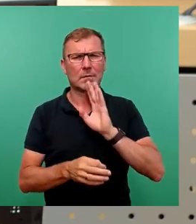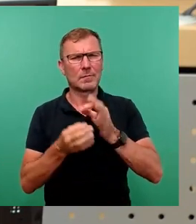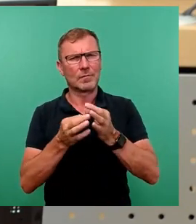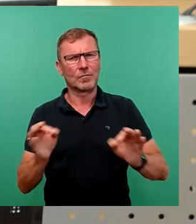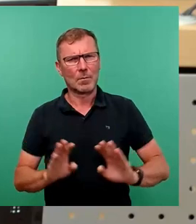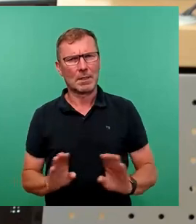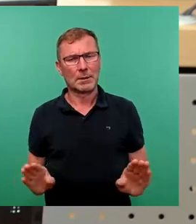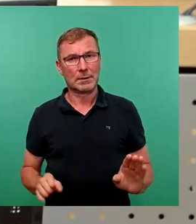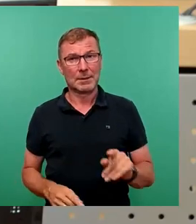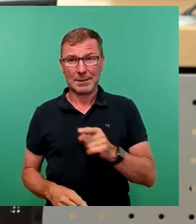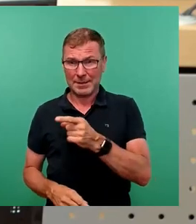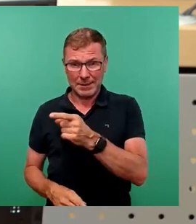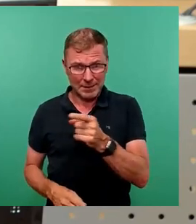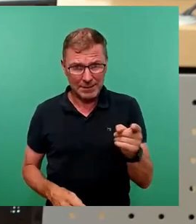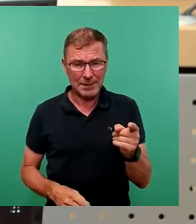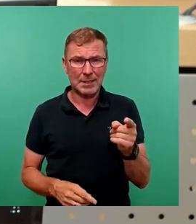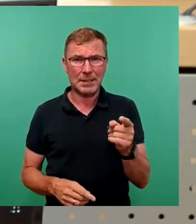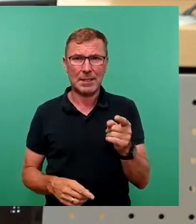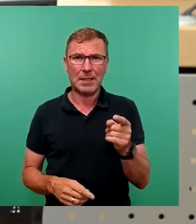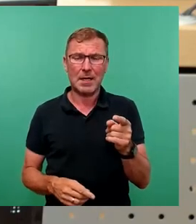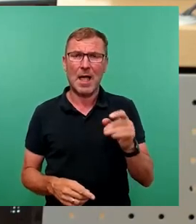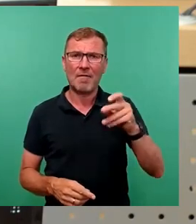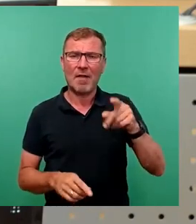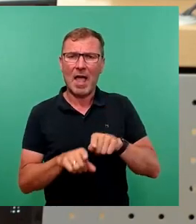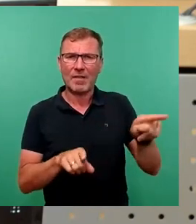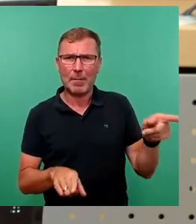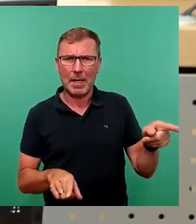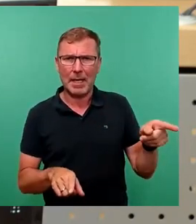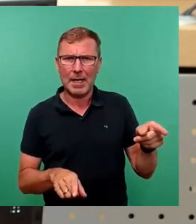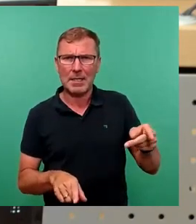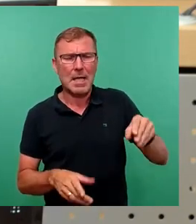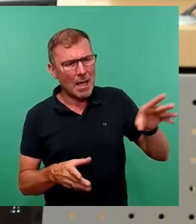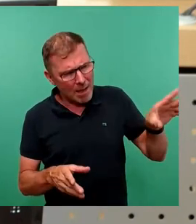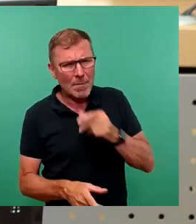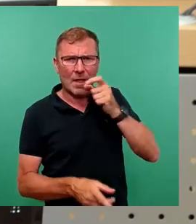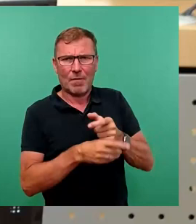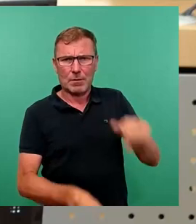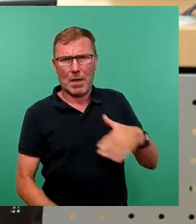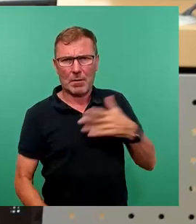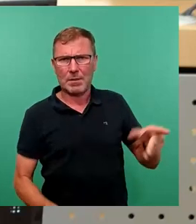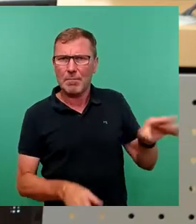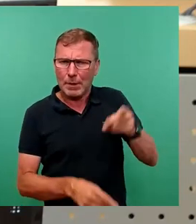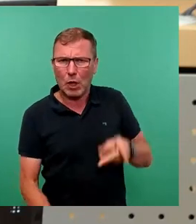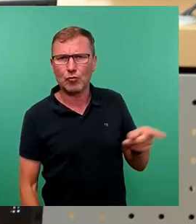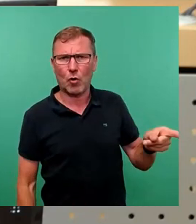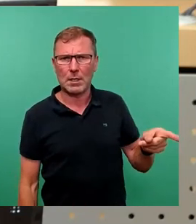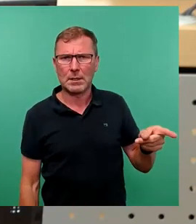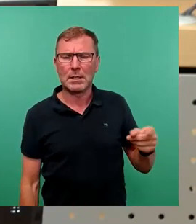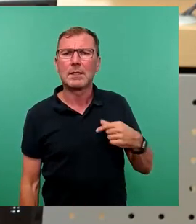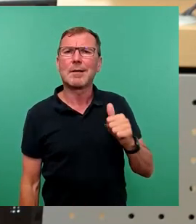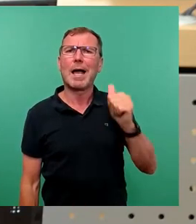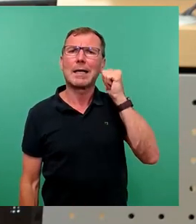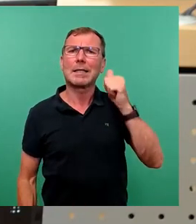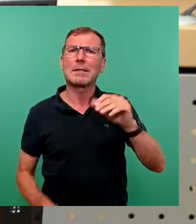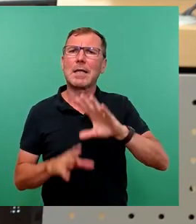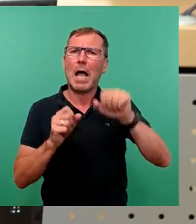dass Sie die Schusper haben als FDP, als diejenigen, die mitverantwortlich dafür sind, dass wir jetzt unter einer Haushaltssperre